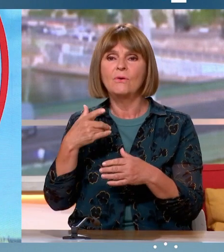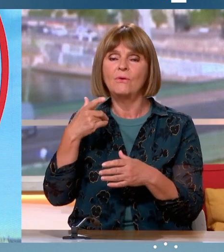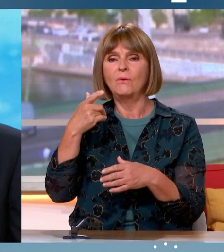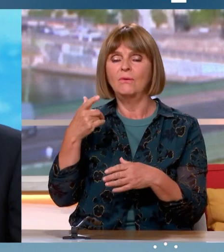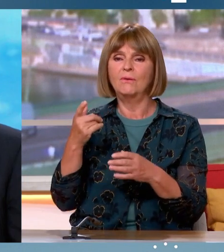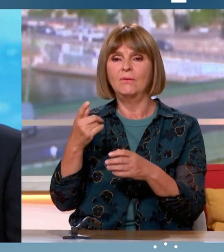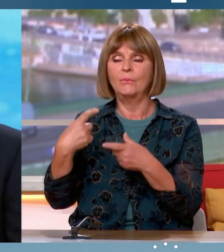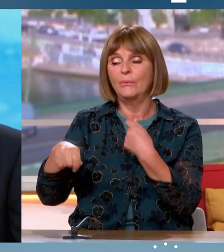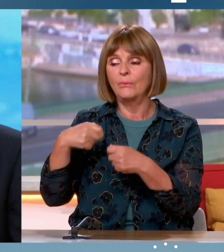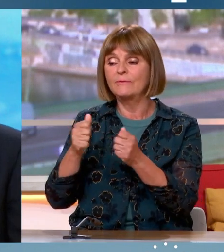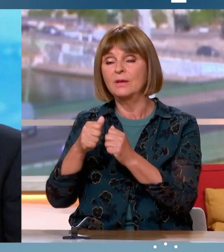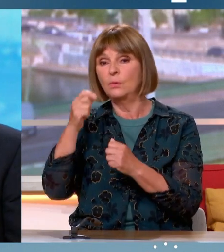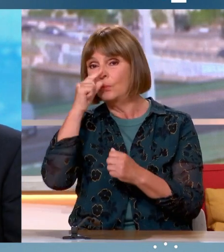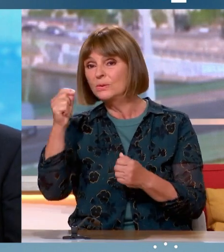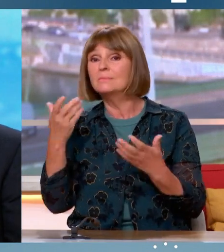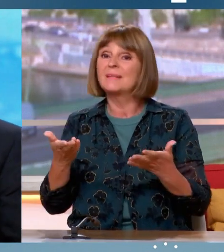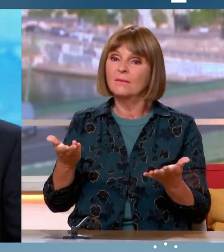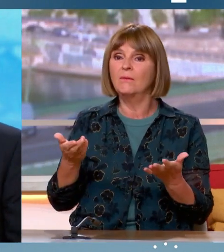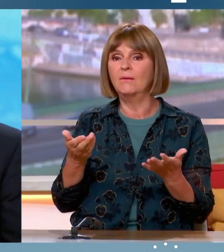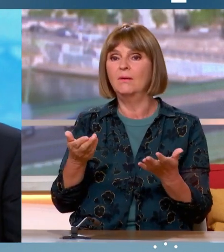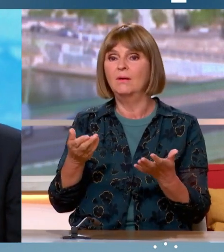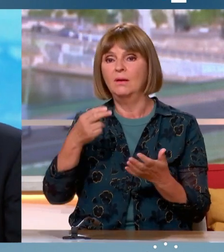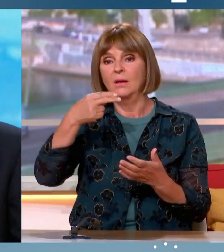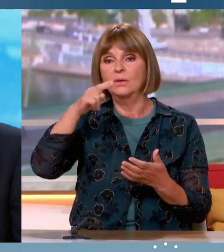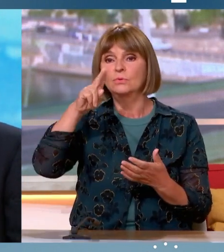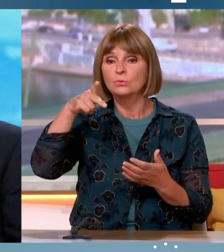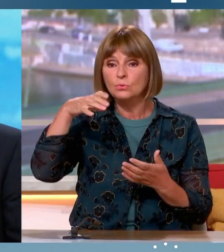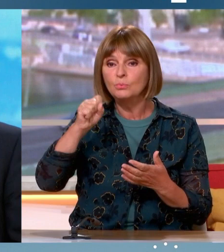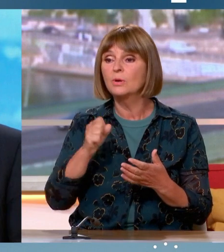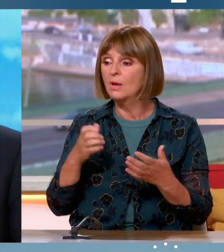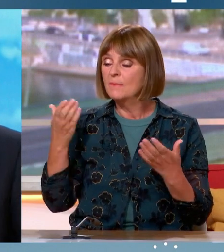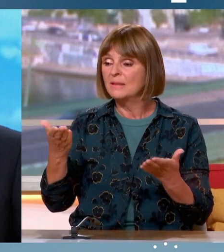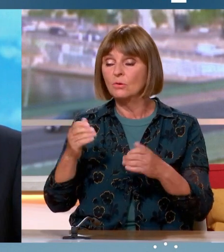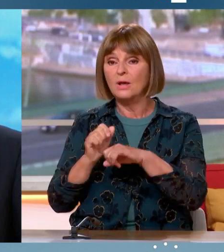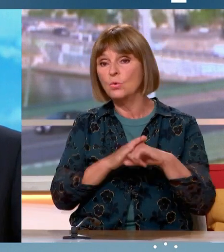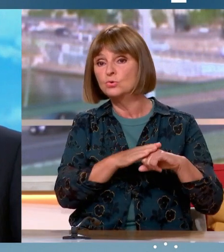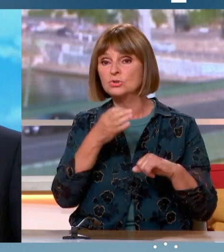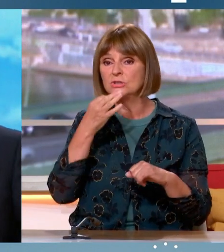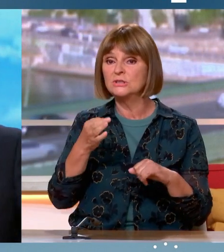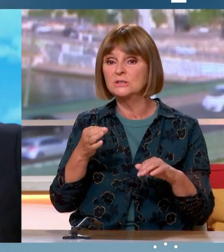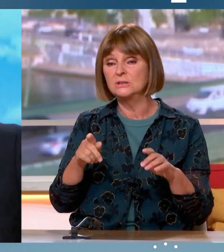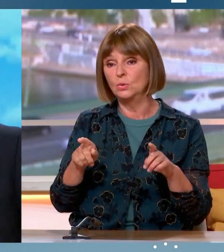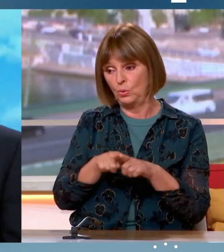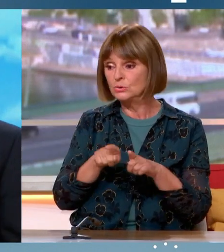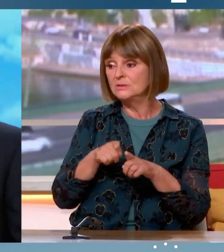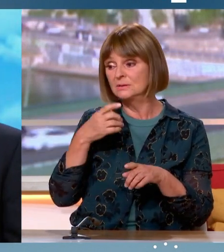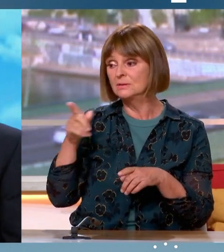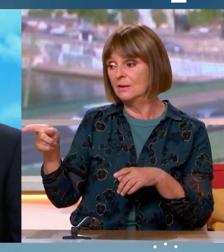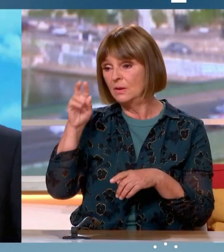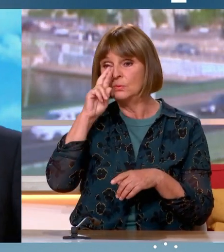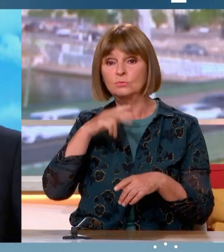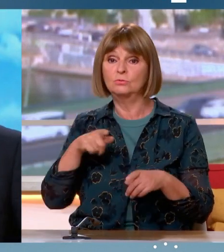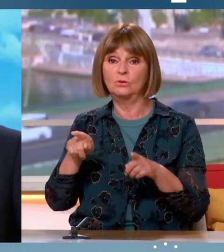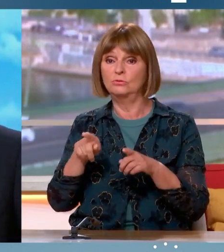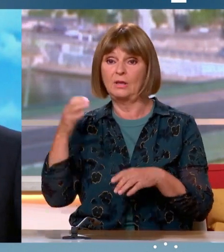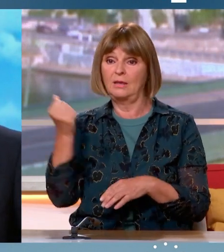'hui, la République, enfin plutôt la NUP, la gauche, dit aussi que la Russie commet un crime de guerre en Ukraine. Donc est-ce que vous avez encore un